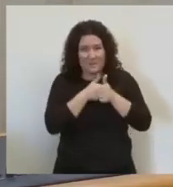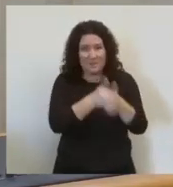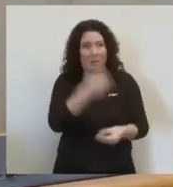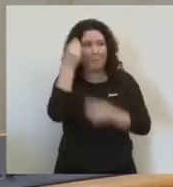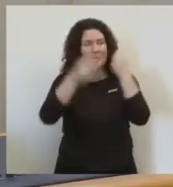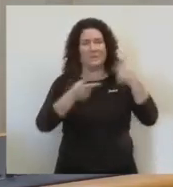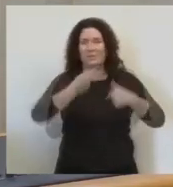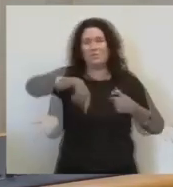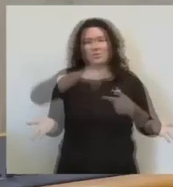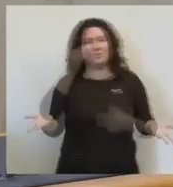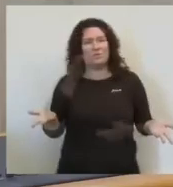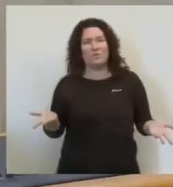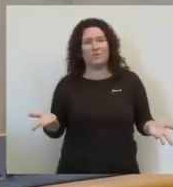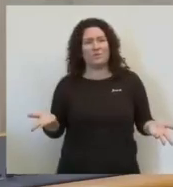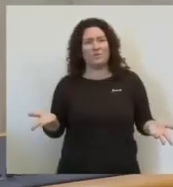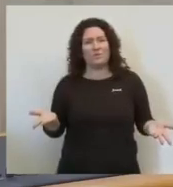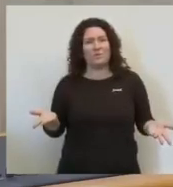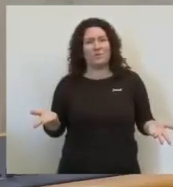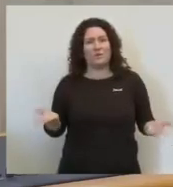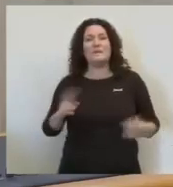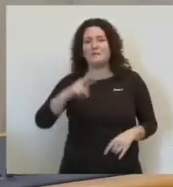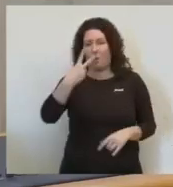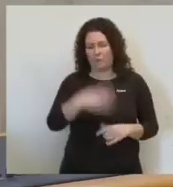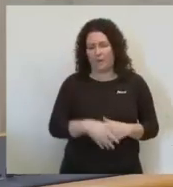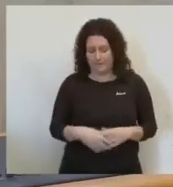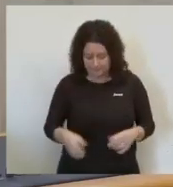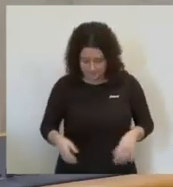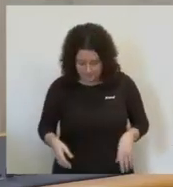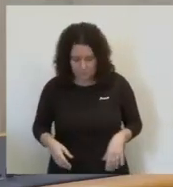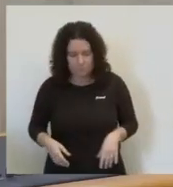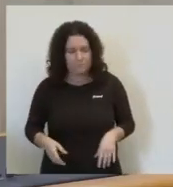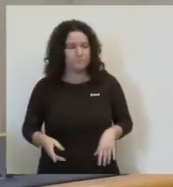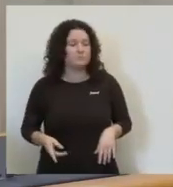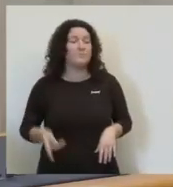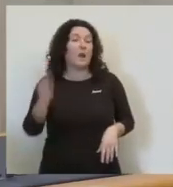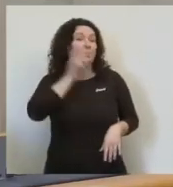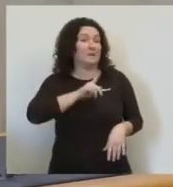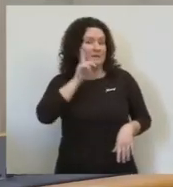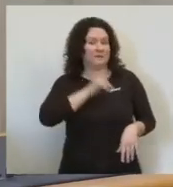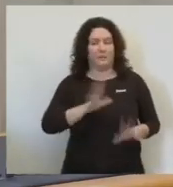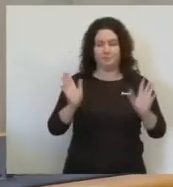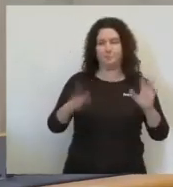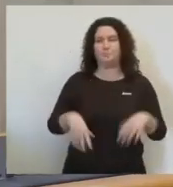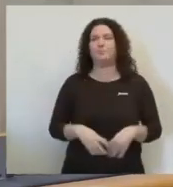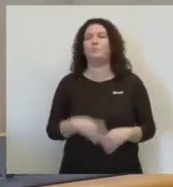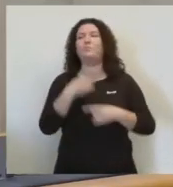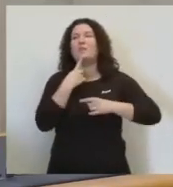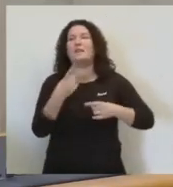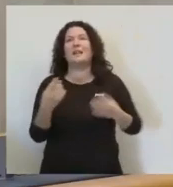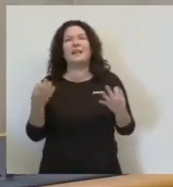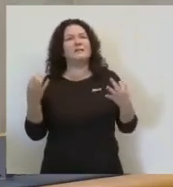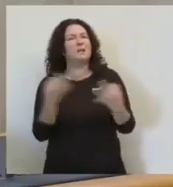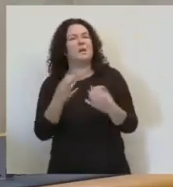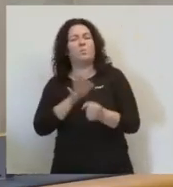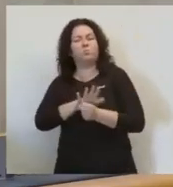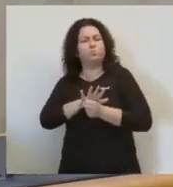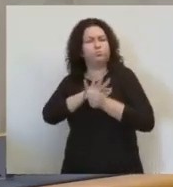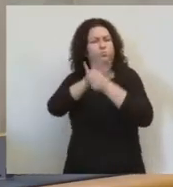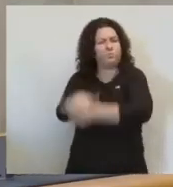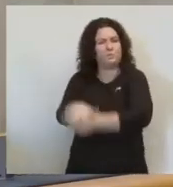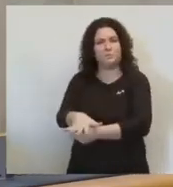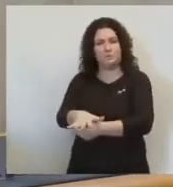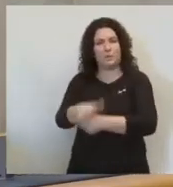'imbècils a la ciutadania. La segona gran mentida, la mentida pedagògica. Diu que es pretén imposar el valencià,